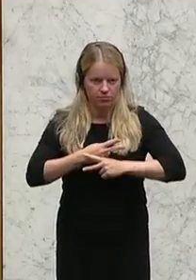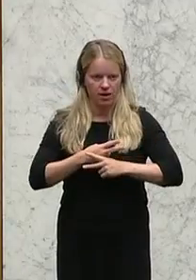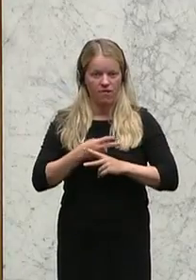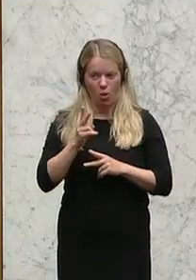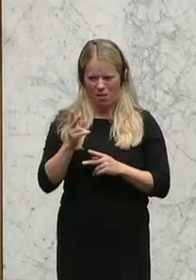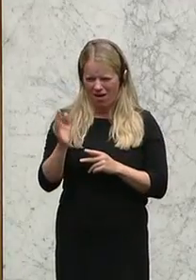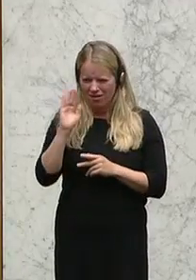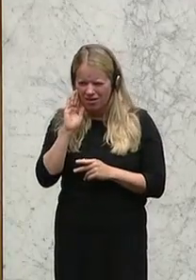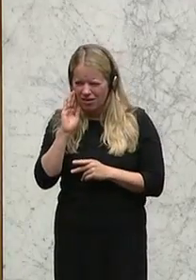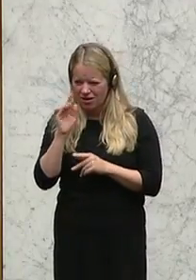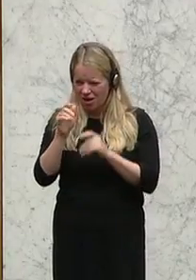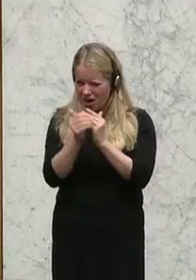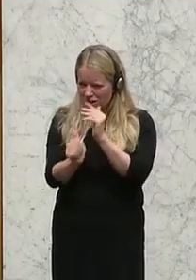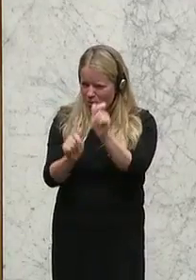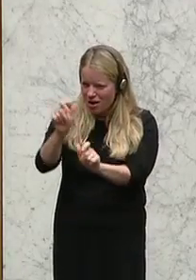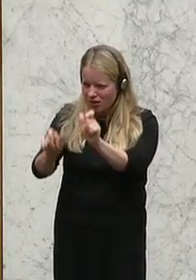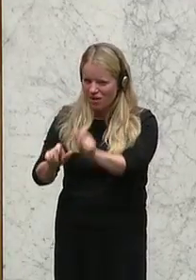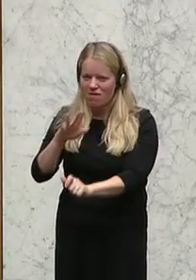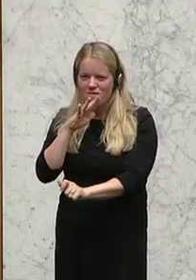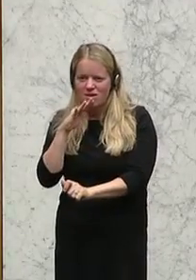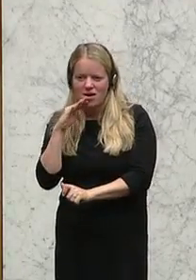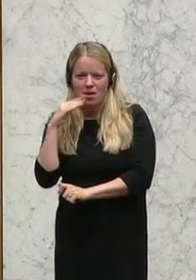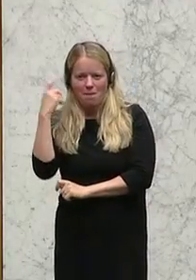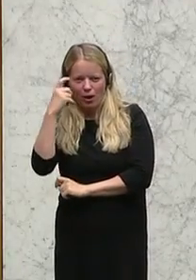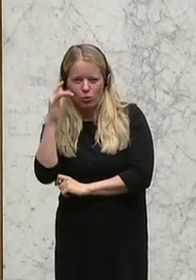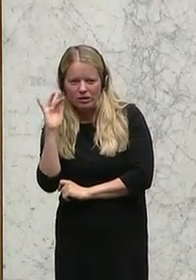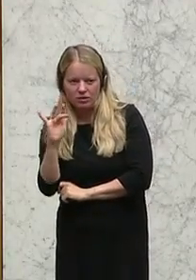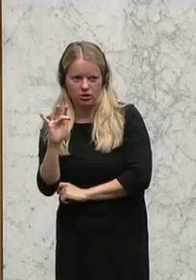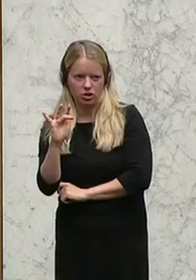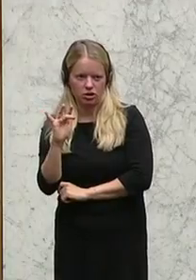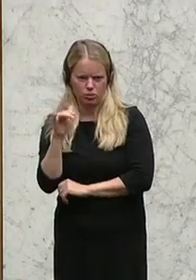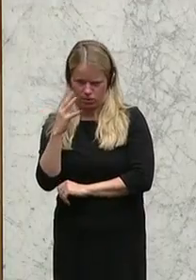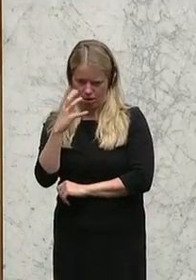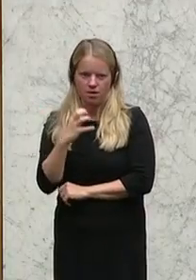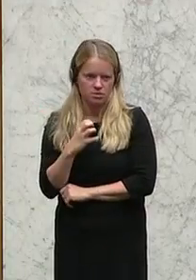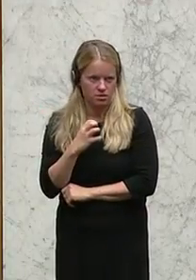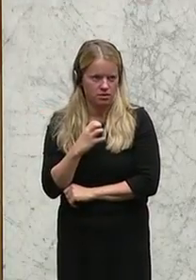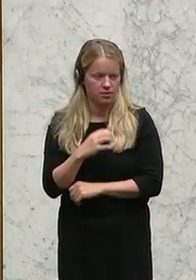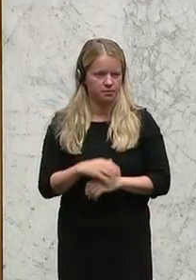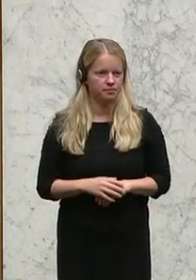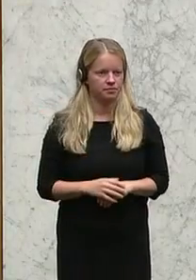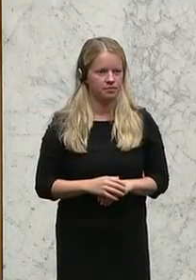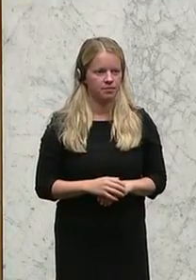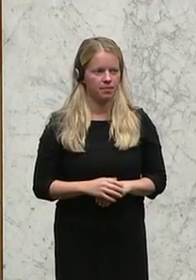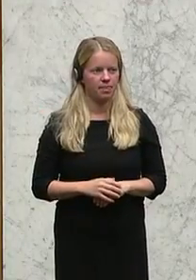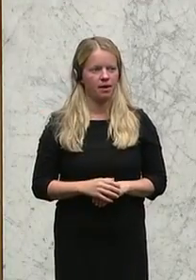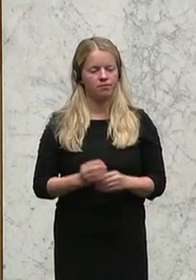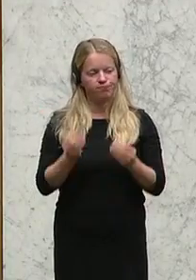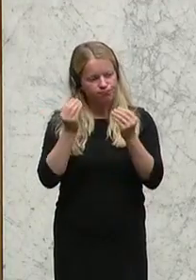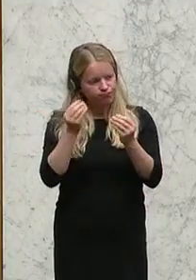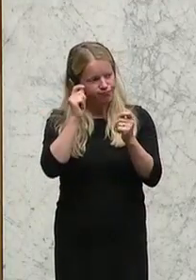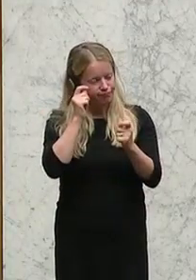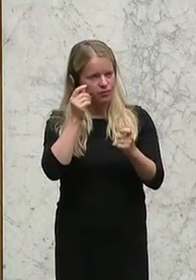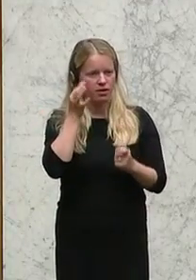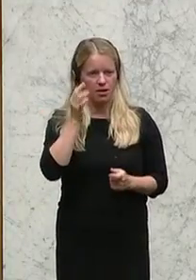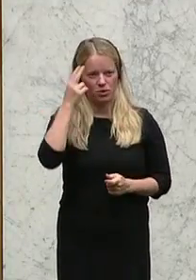Meinung vieler Experten ernst nehmen. Und meine geschätzten Damen und Herren, Globalisierung ist